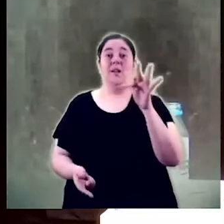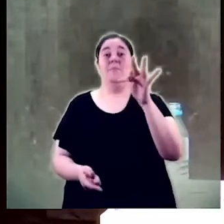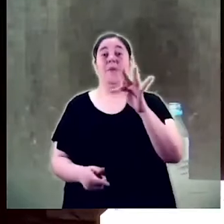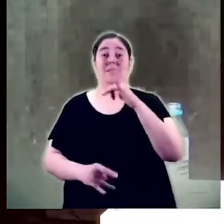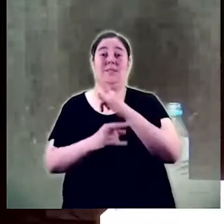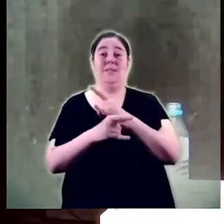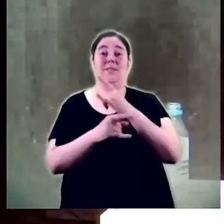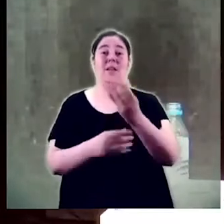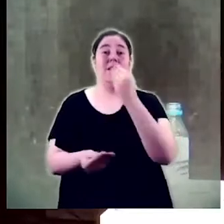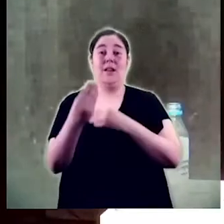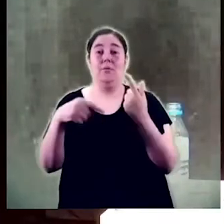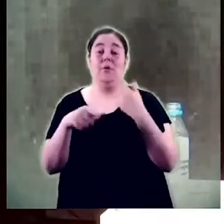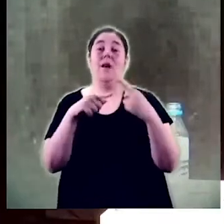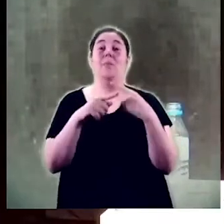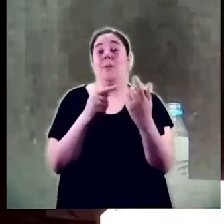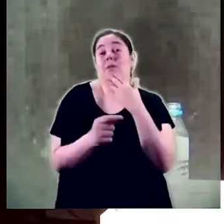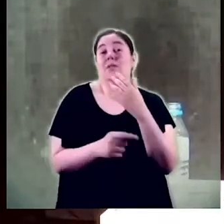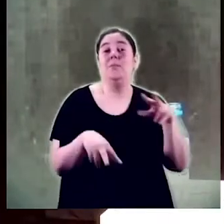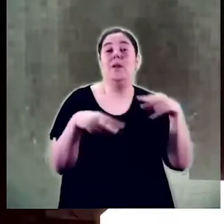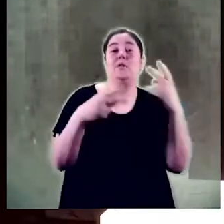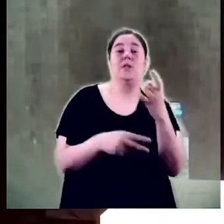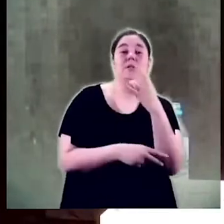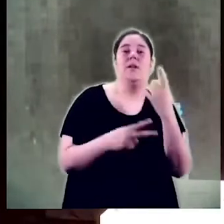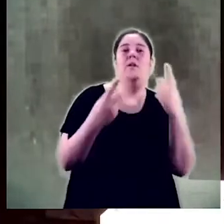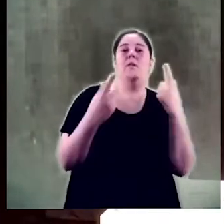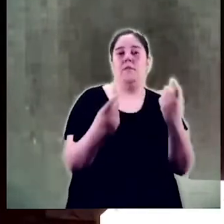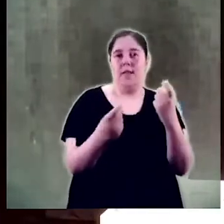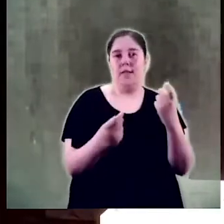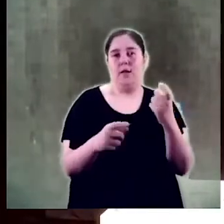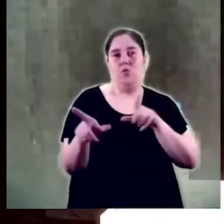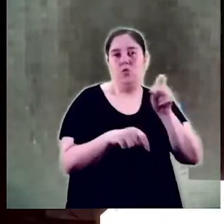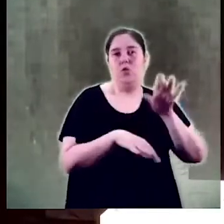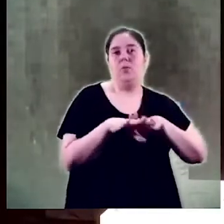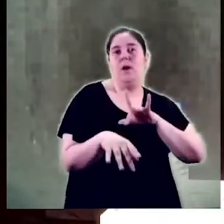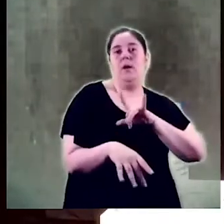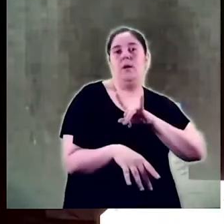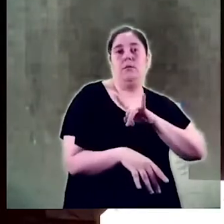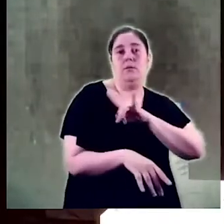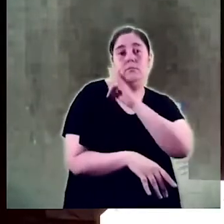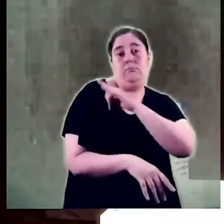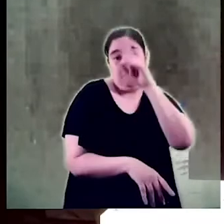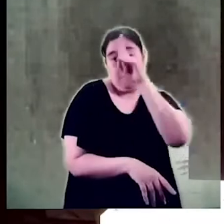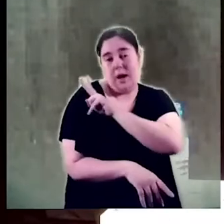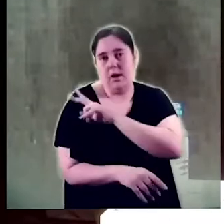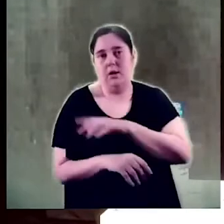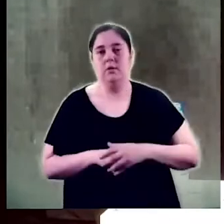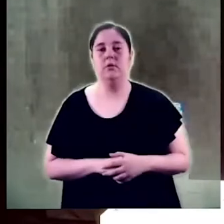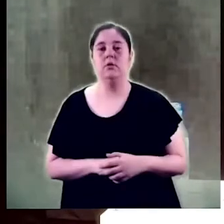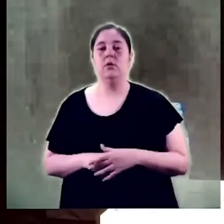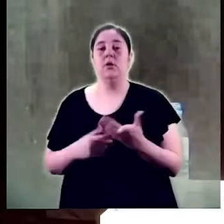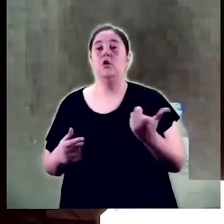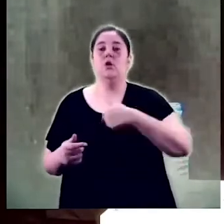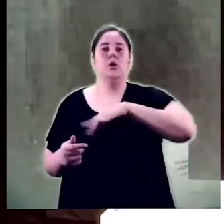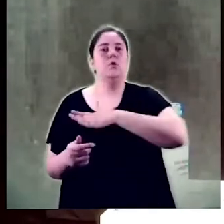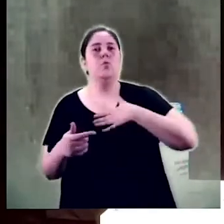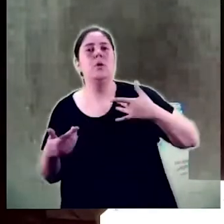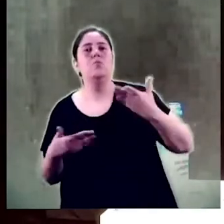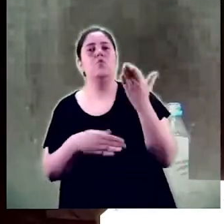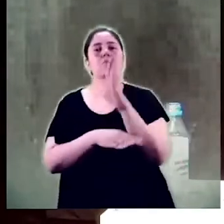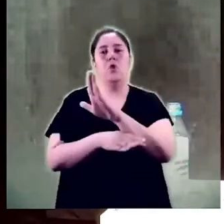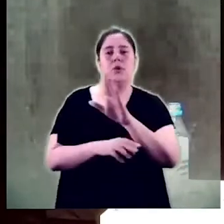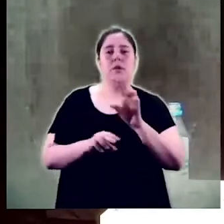veganes als bars i als restaurants maldem per treballar des d'unes propostes pedagògiques localitzades